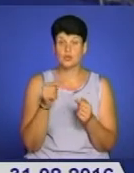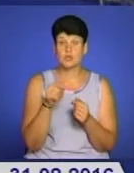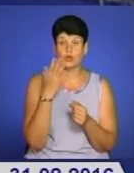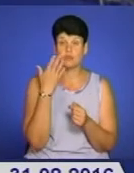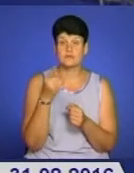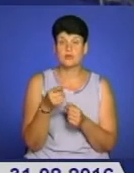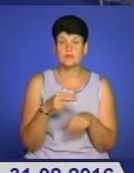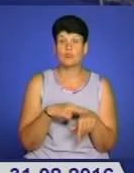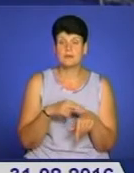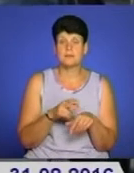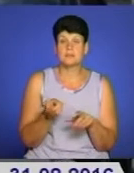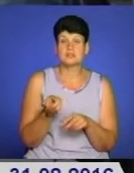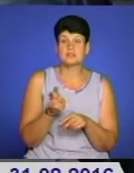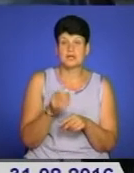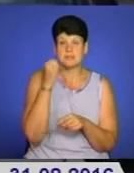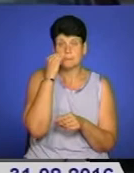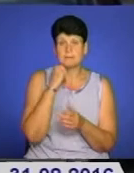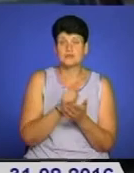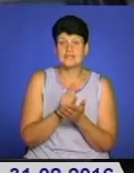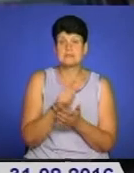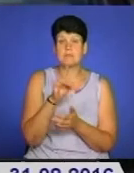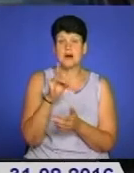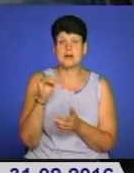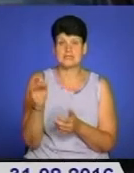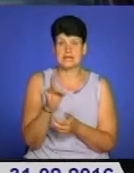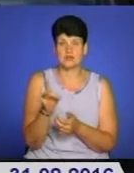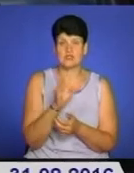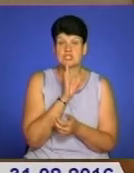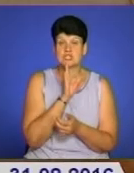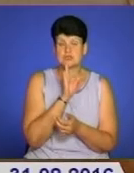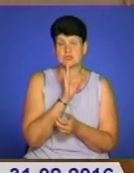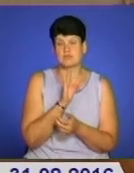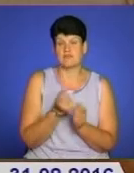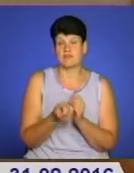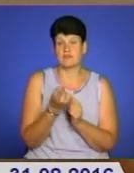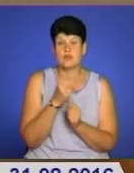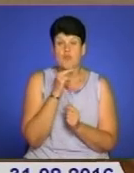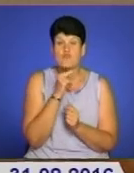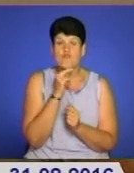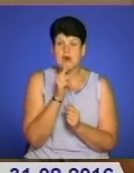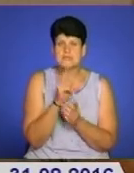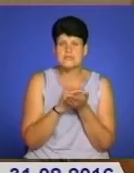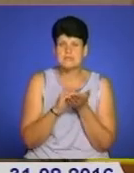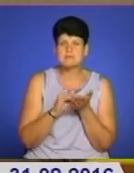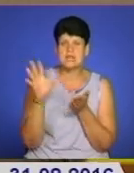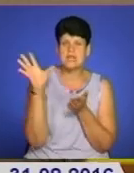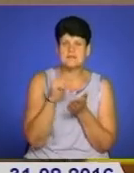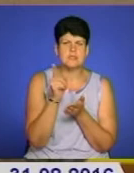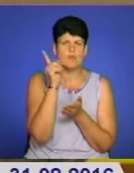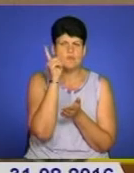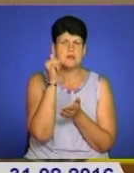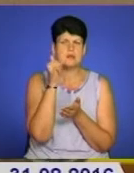тернопільських поліцейських звернулася пенсіонерка зі Зборазького району. Чиничка виявилася досить уважною і записала всі мобільні